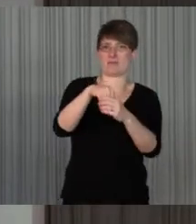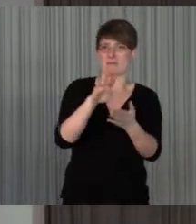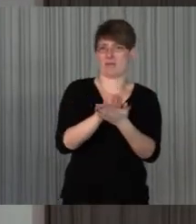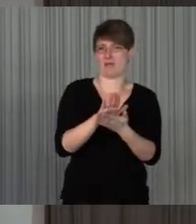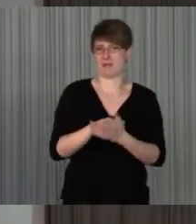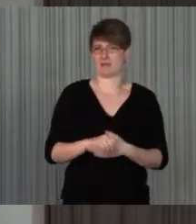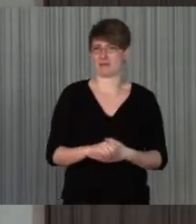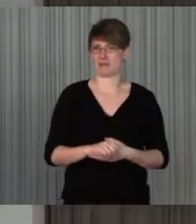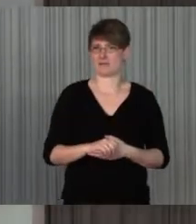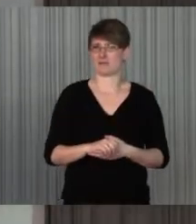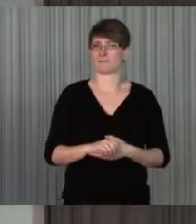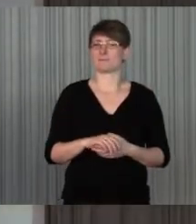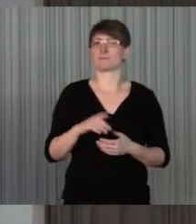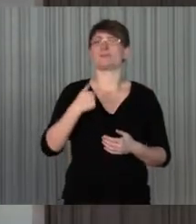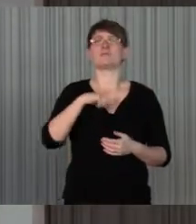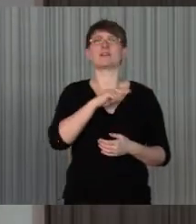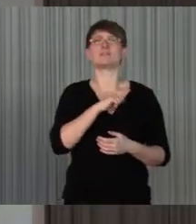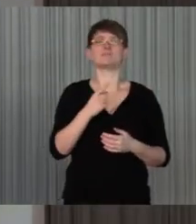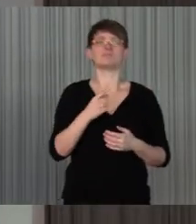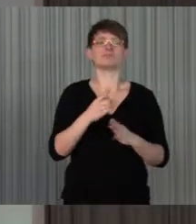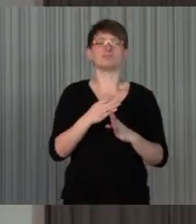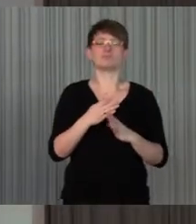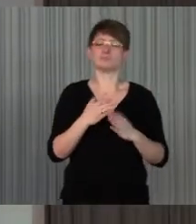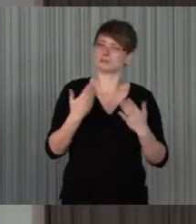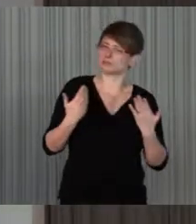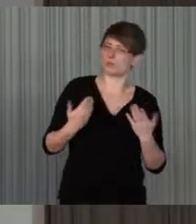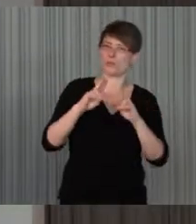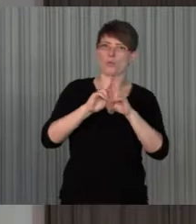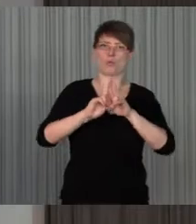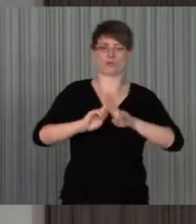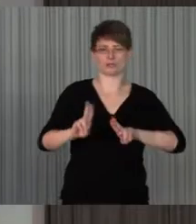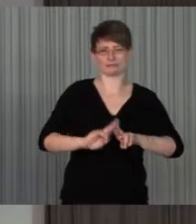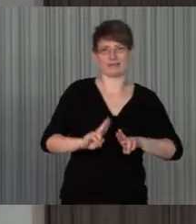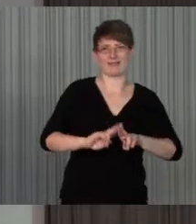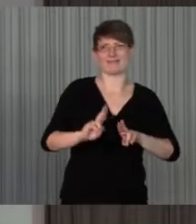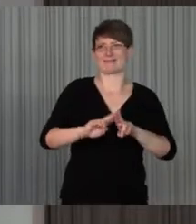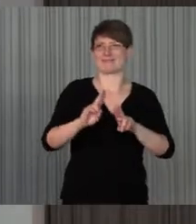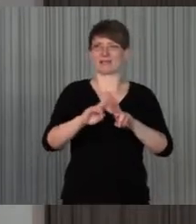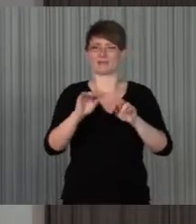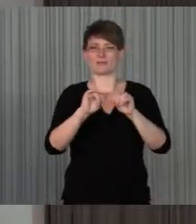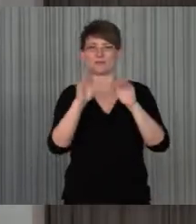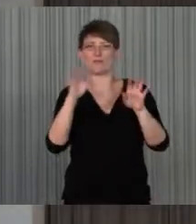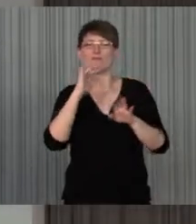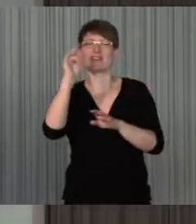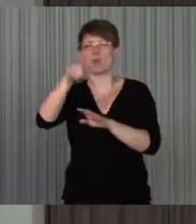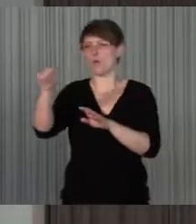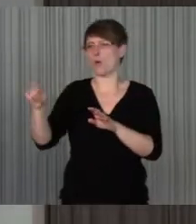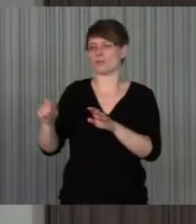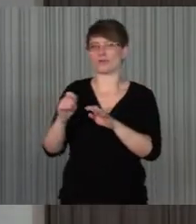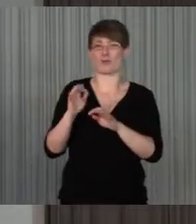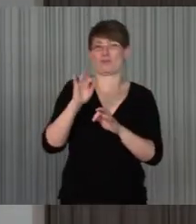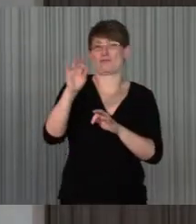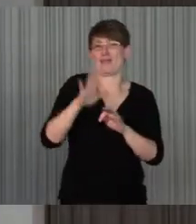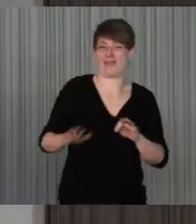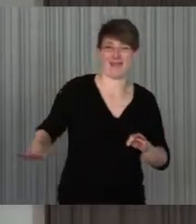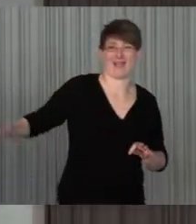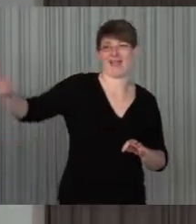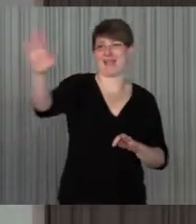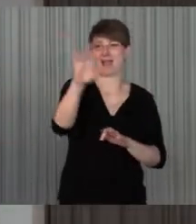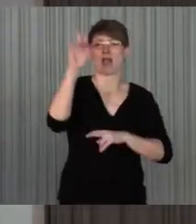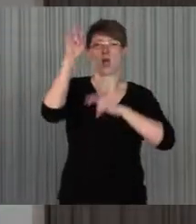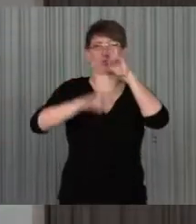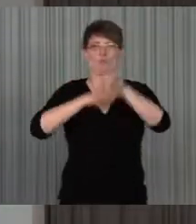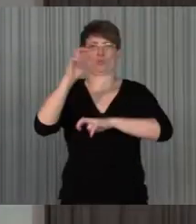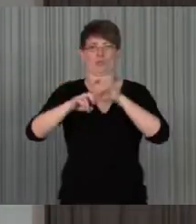dann, wenn man sie sozusagen von vornherein so gestaltet, dass sie eben tatsächlich für möglichst viele, möglichst alle auch